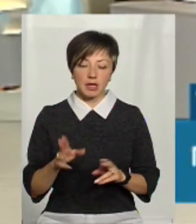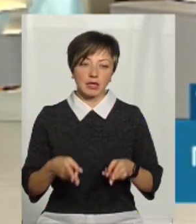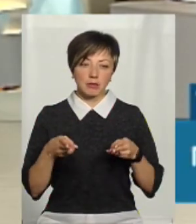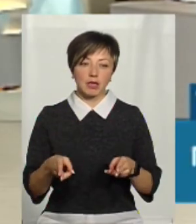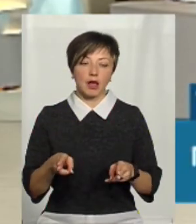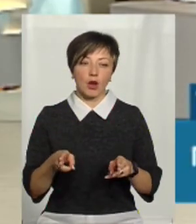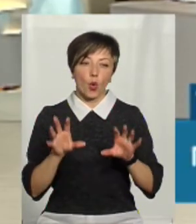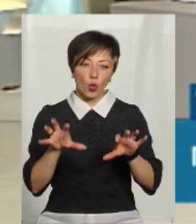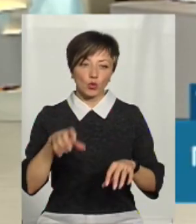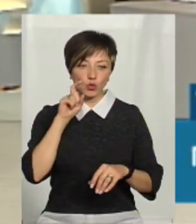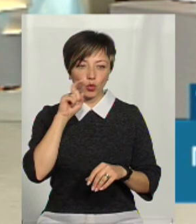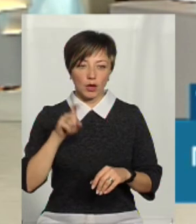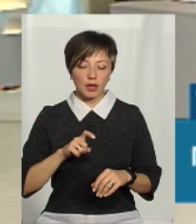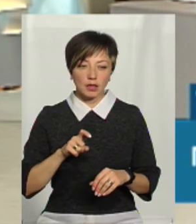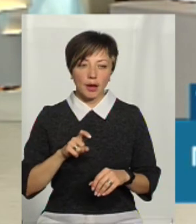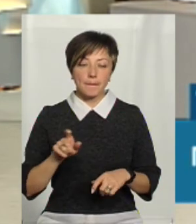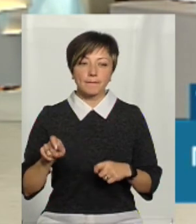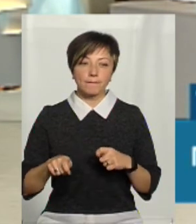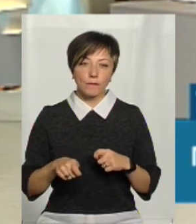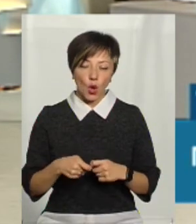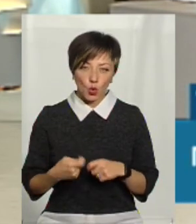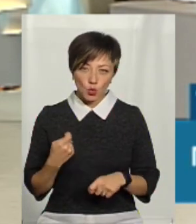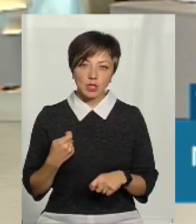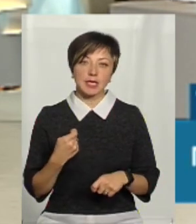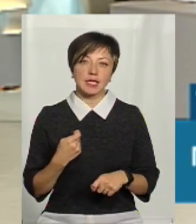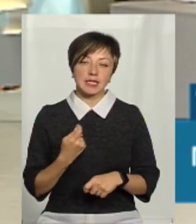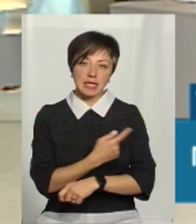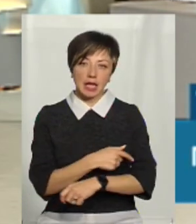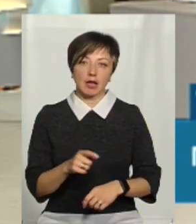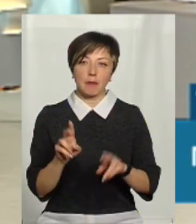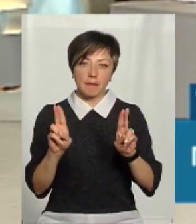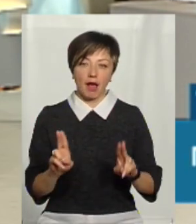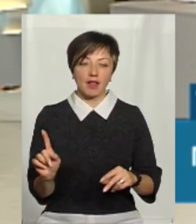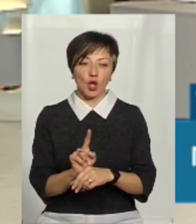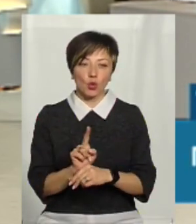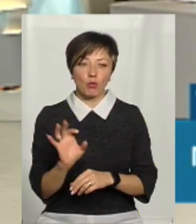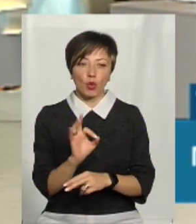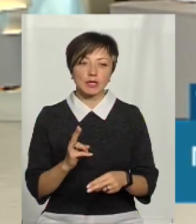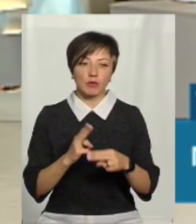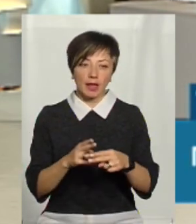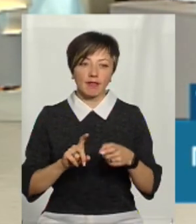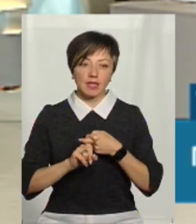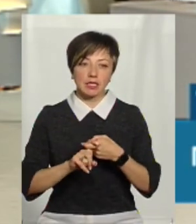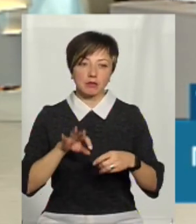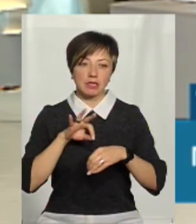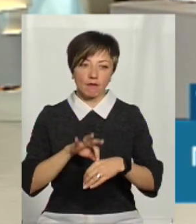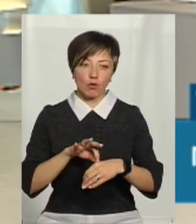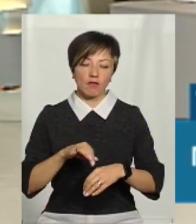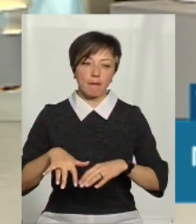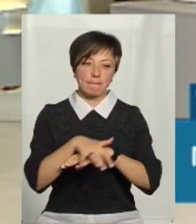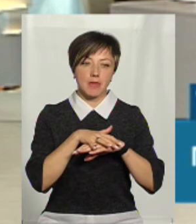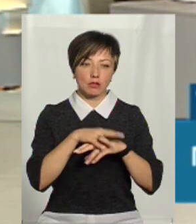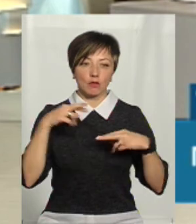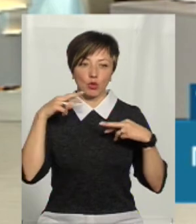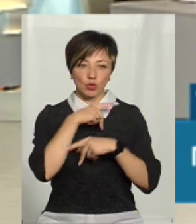Кримінального кодексу України порушення санітарних правил і норм щодо запобігання інфекційним захворюванням та